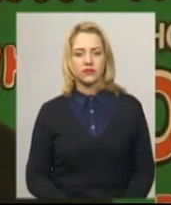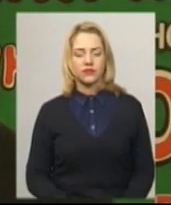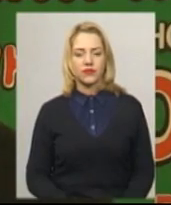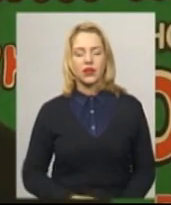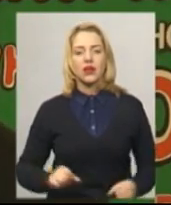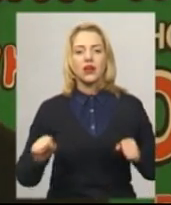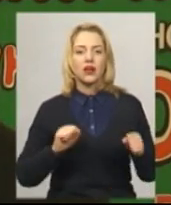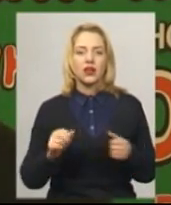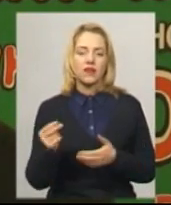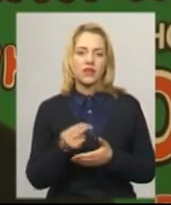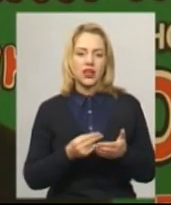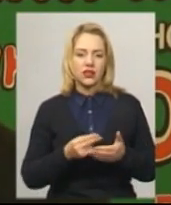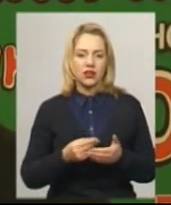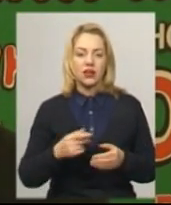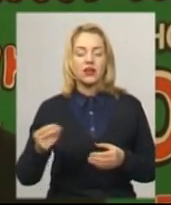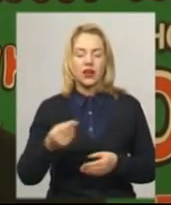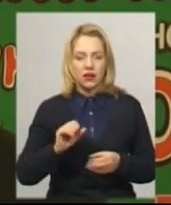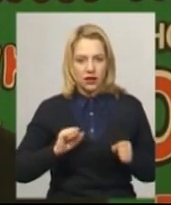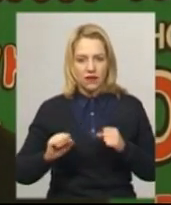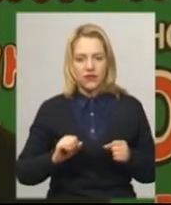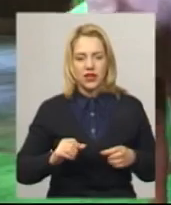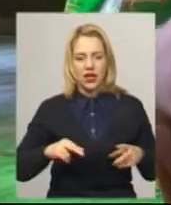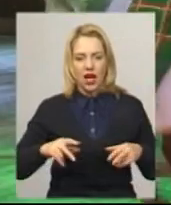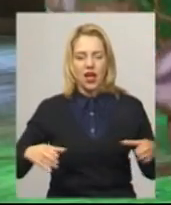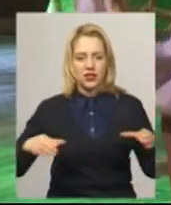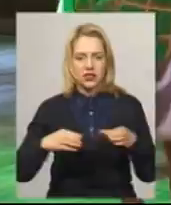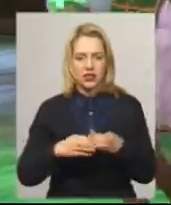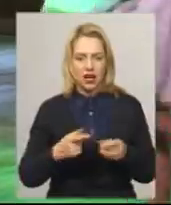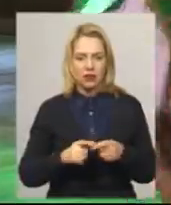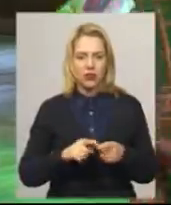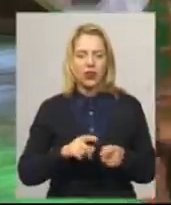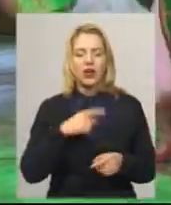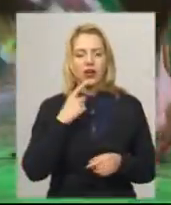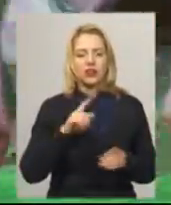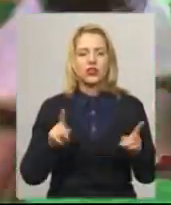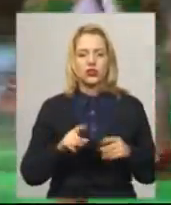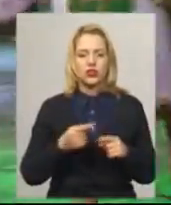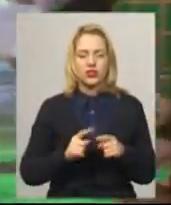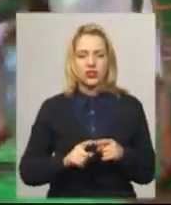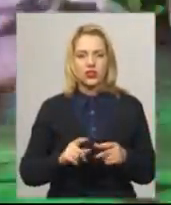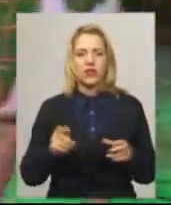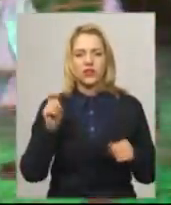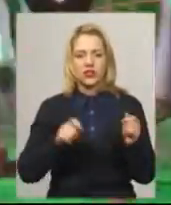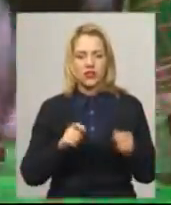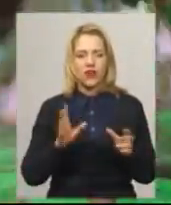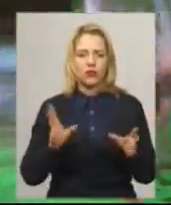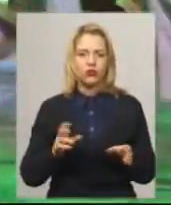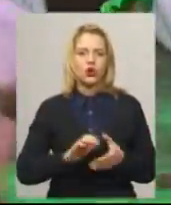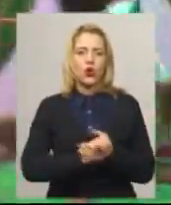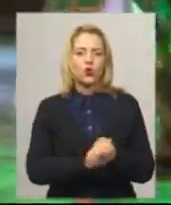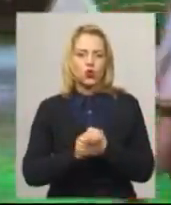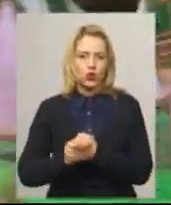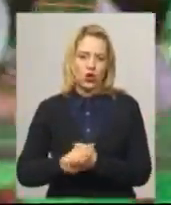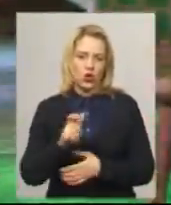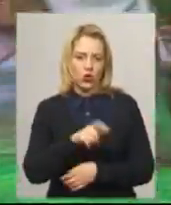Керівник ансамблю «Танцю Барви» музичної школи номер один з Полтави Костянтин Булага каже, ціль фестивалю – здружити дітей з різних регіонів